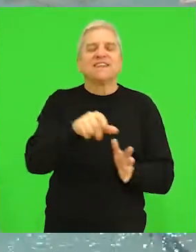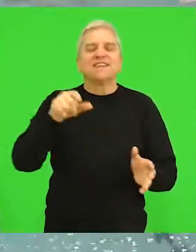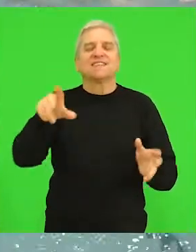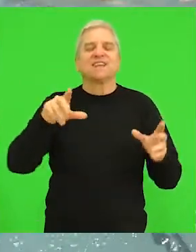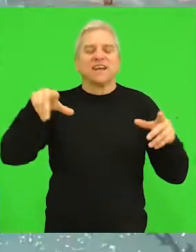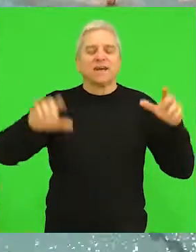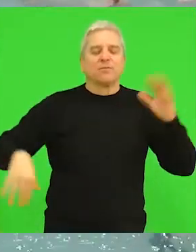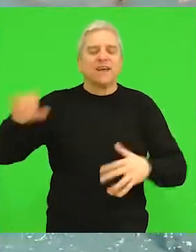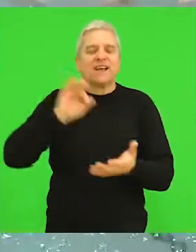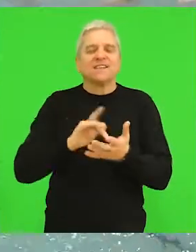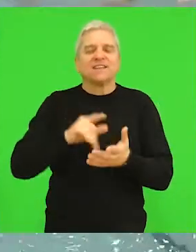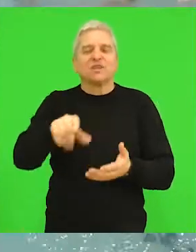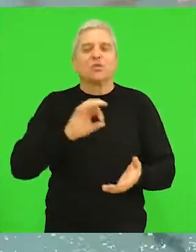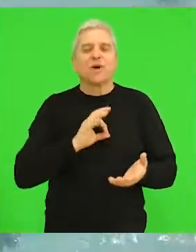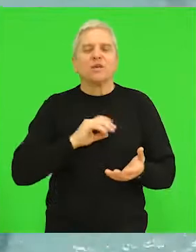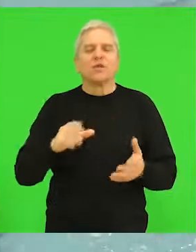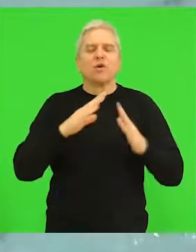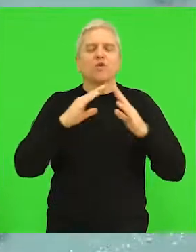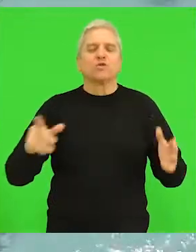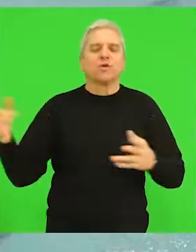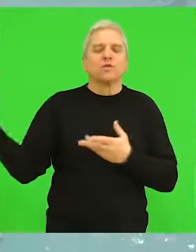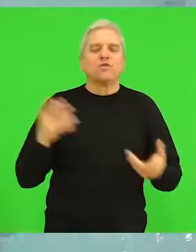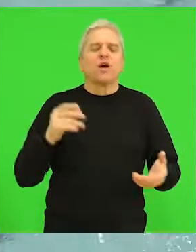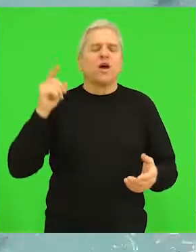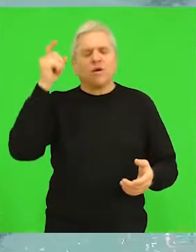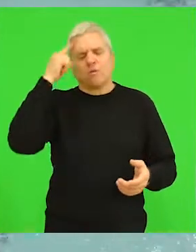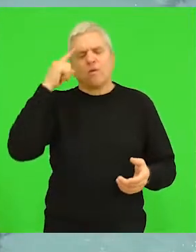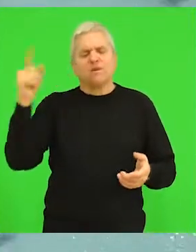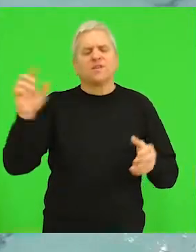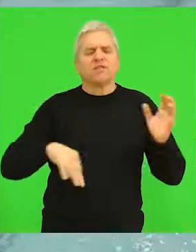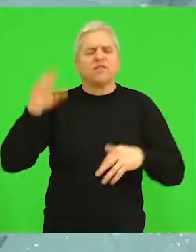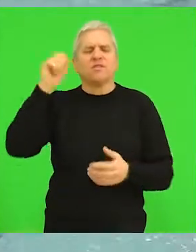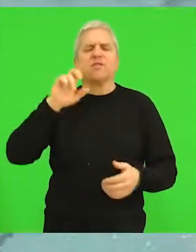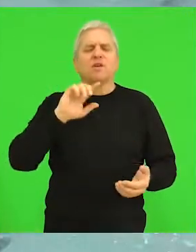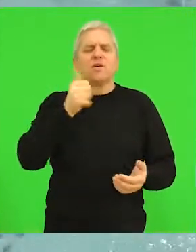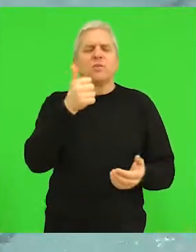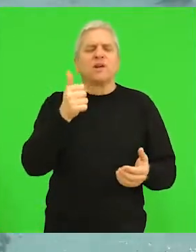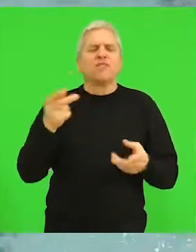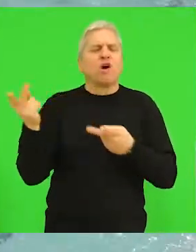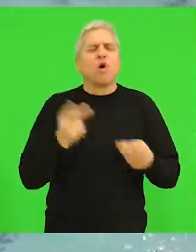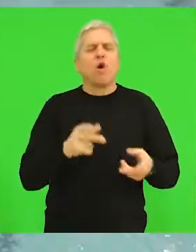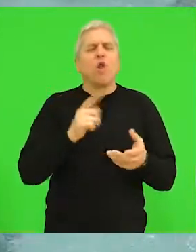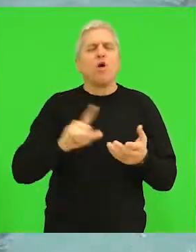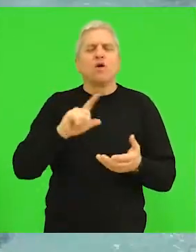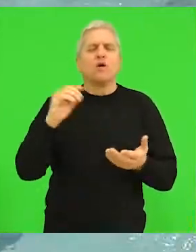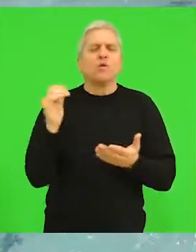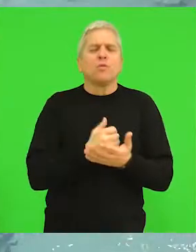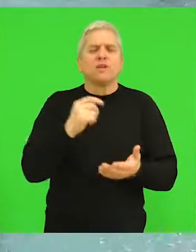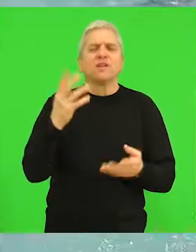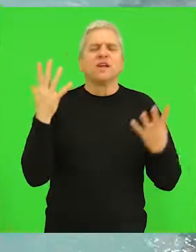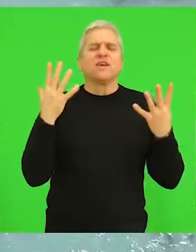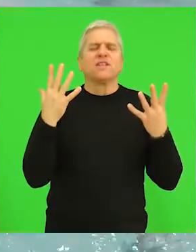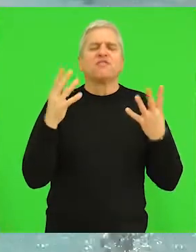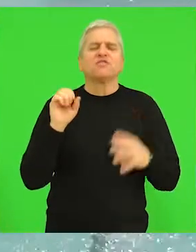bazenu sportskog centra Đorđe Predimbađa ugostili iskusne Obrenovčane koje su Bečeci u prvom kolu ugostima savladali sa čak